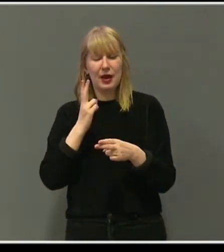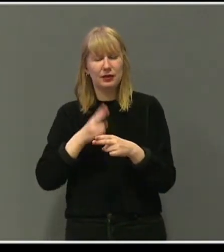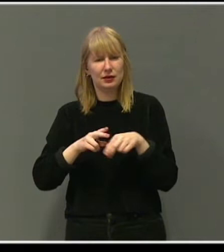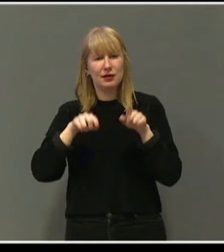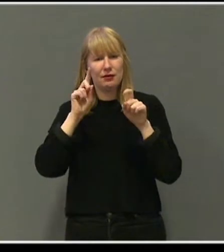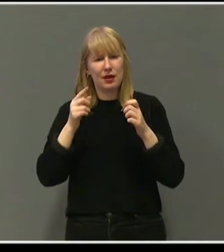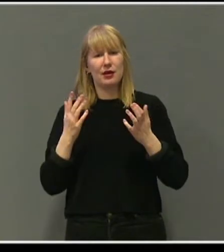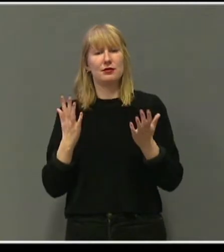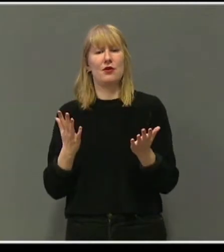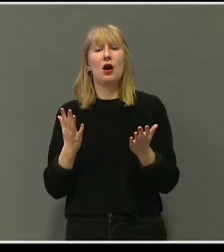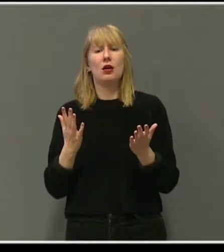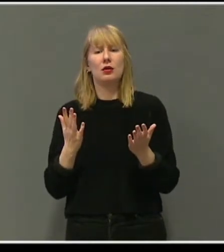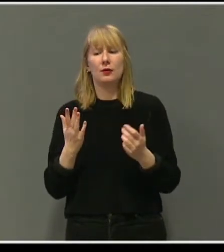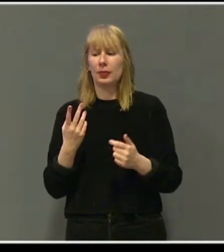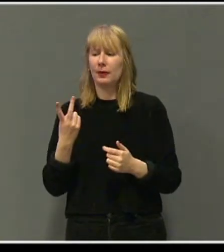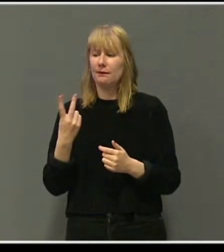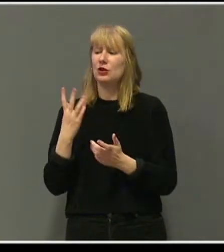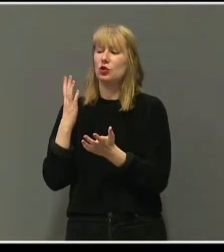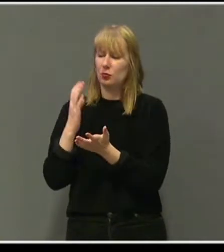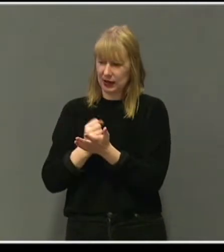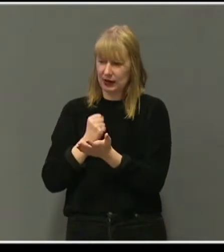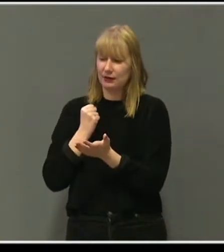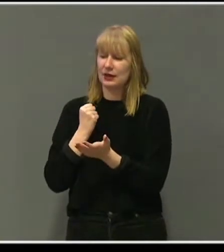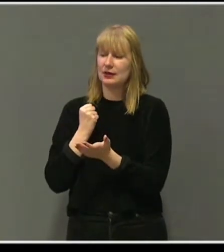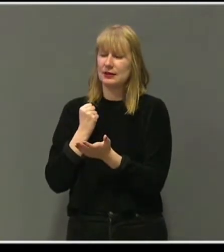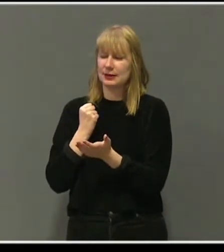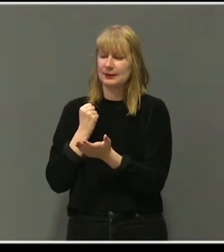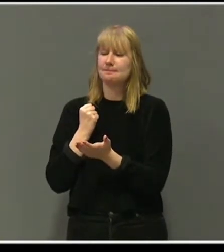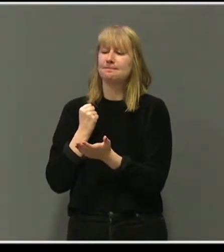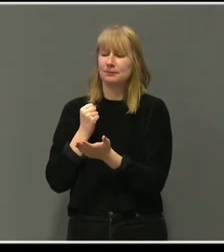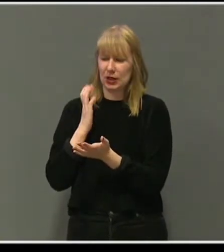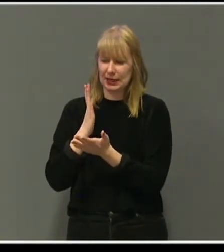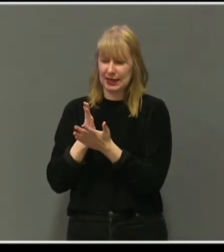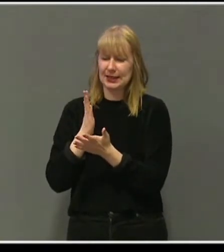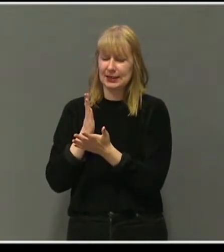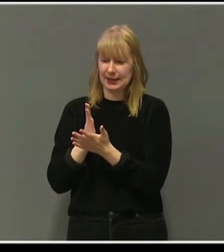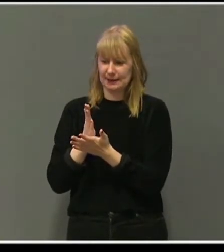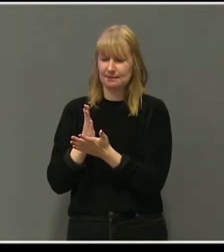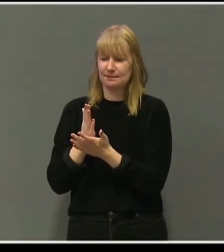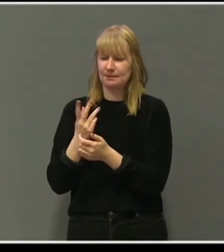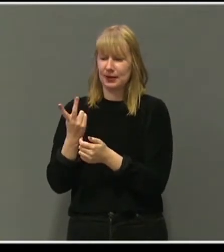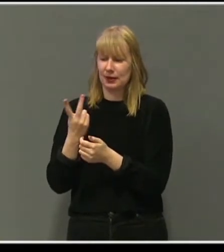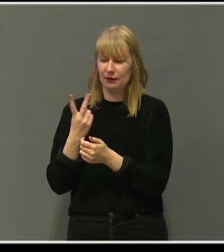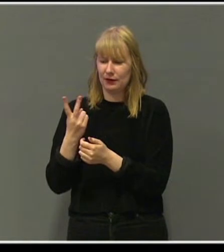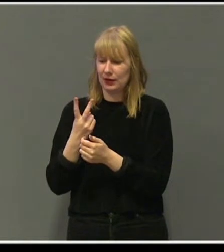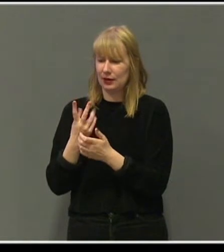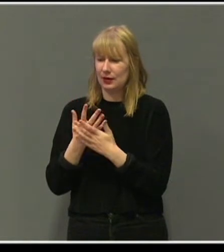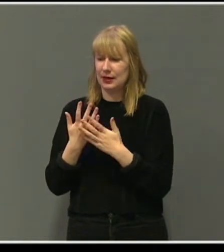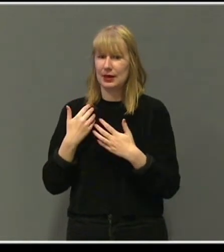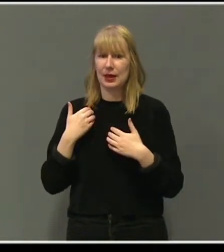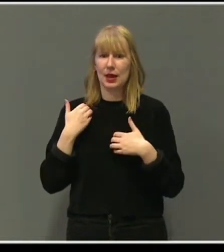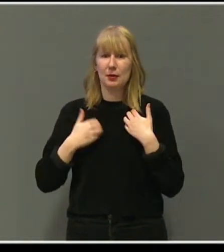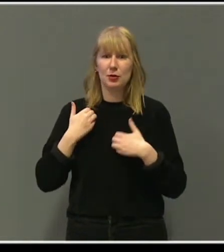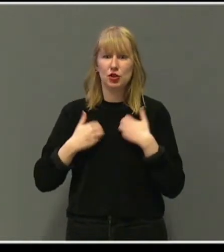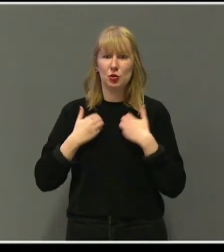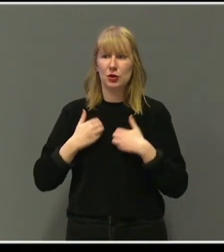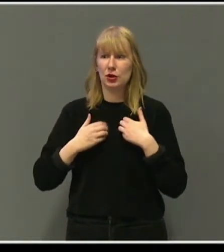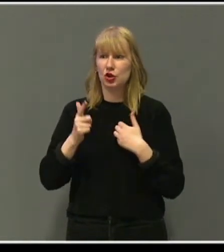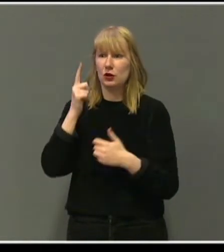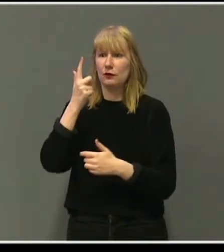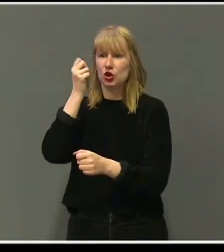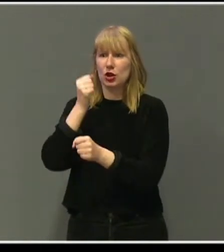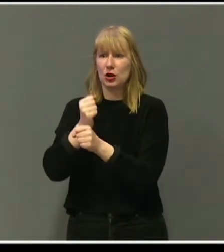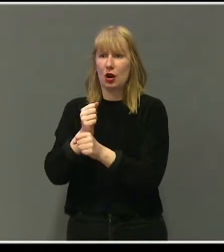Trude og jeg fikk bekreftigelsen på at det vi lenge hadde ment var riktig. Vi var ikke bekymrede førstegangsforeldre.